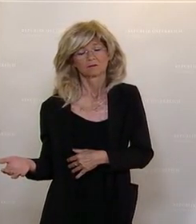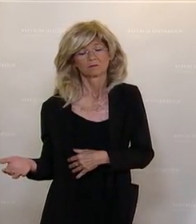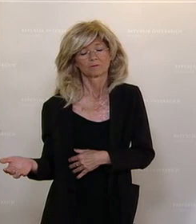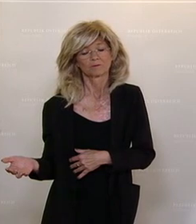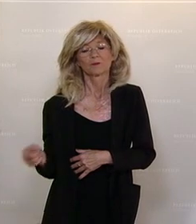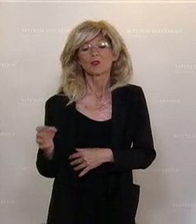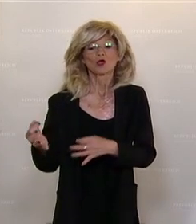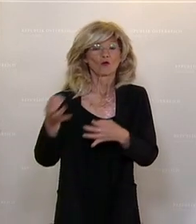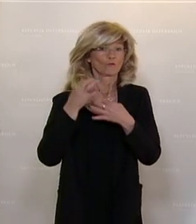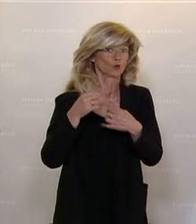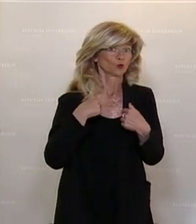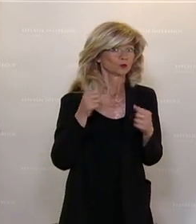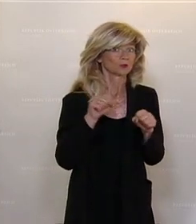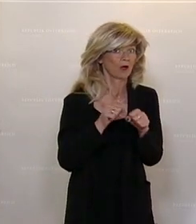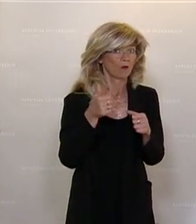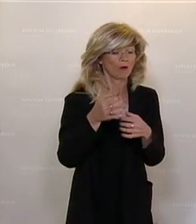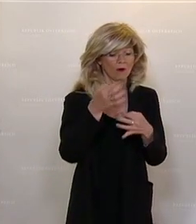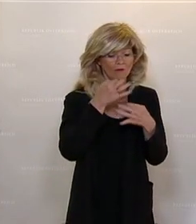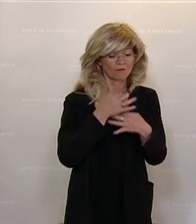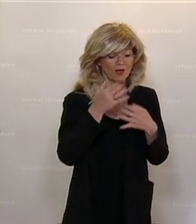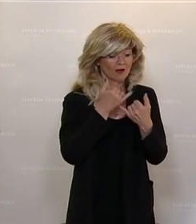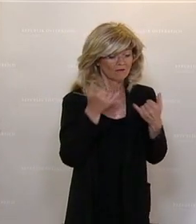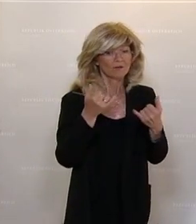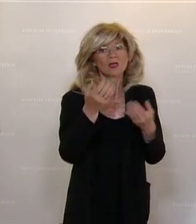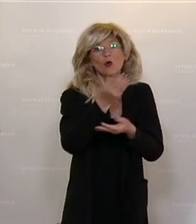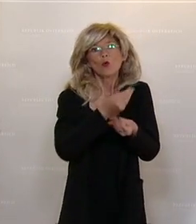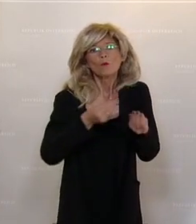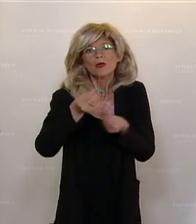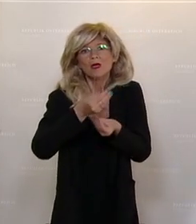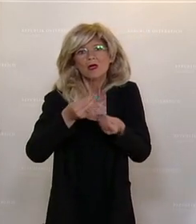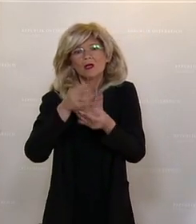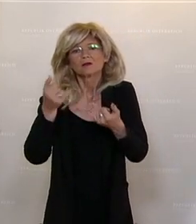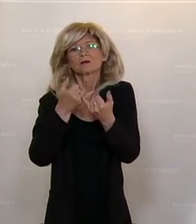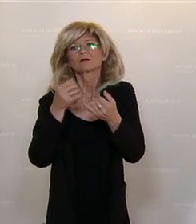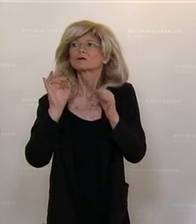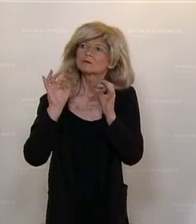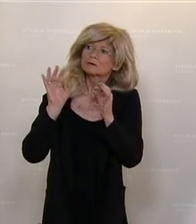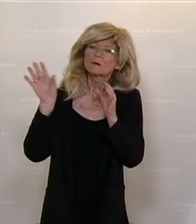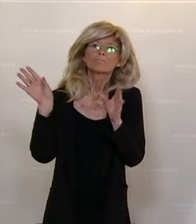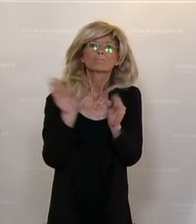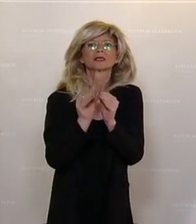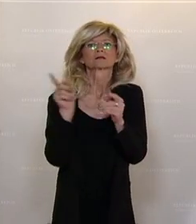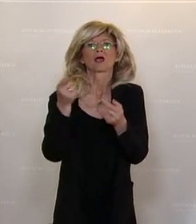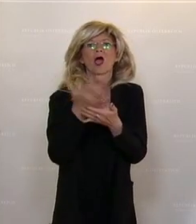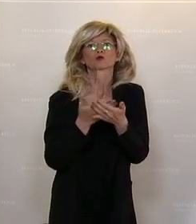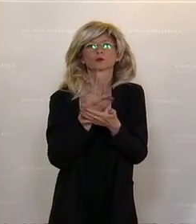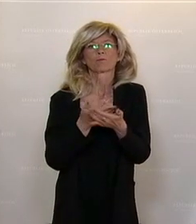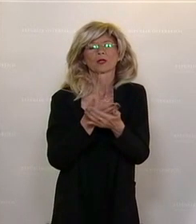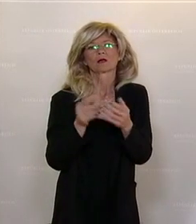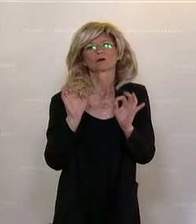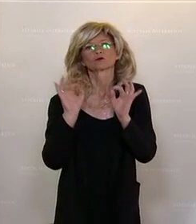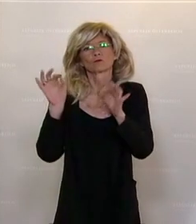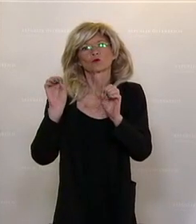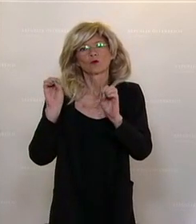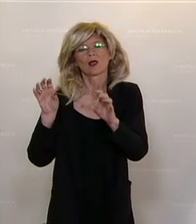wie geht man mit der Ausbildung der Lehrer um. Denn heute ist es so, wenn Sie Lehrer werden wollen, dann haben Sie ein